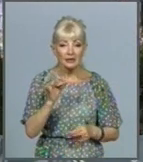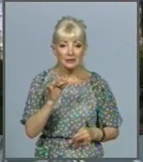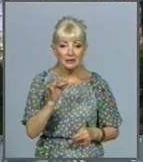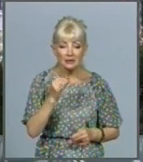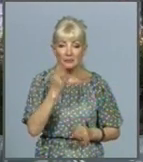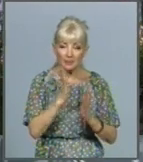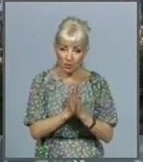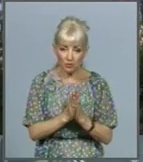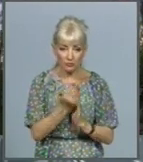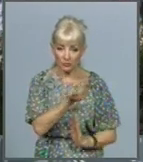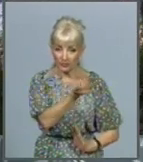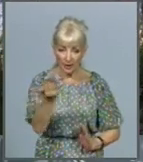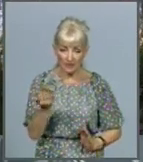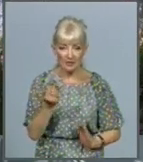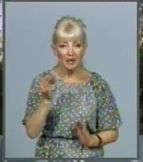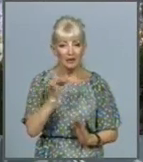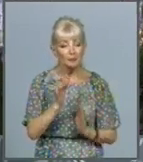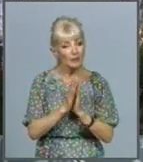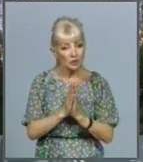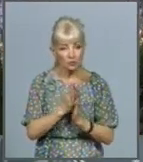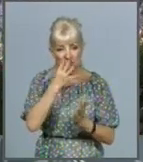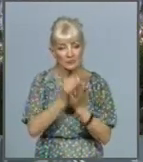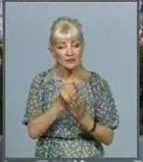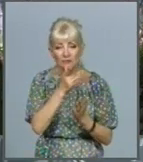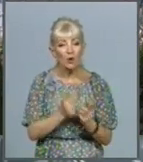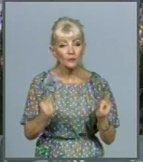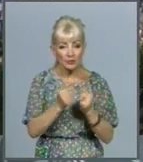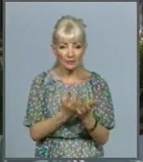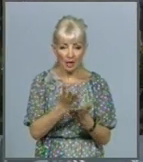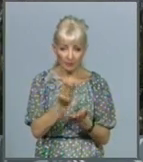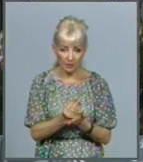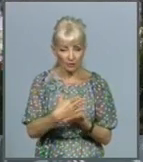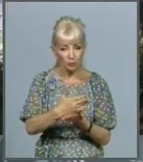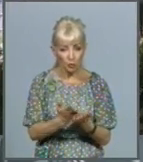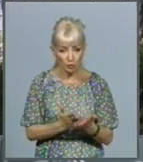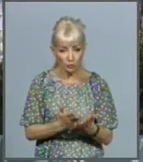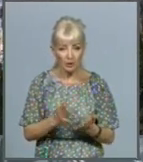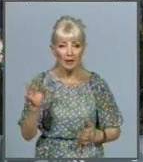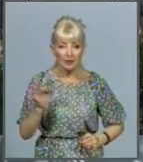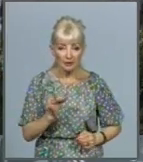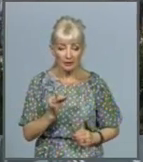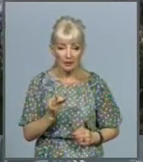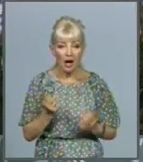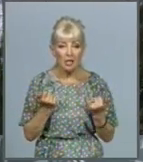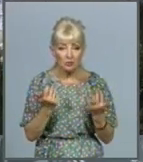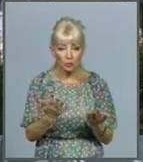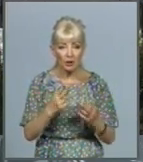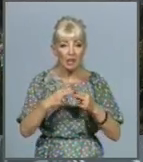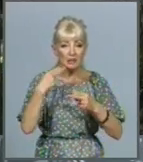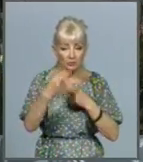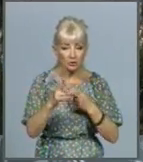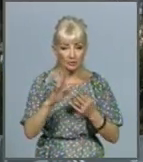ще раз і прошу своєчасно оплачувати комунальні послуги, оскільки заборгованість станом на сьогодні